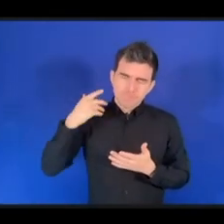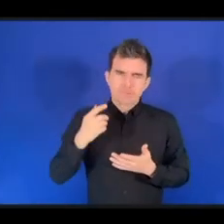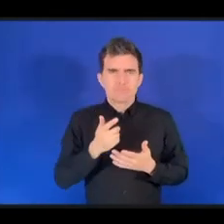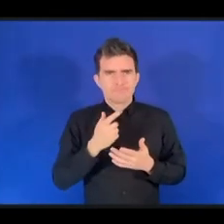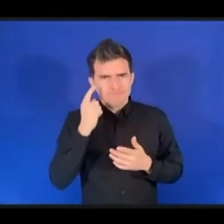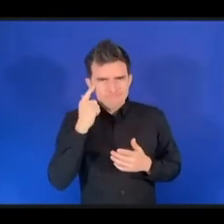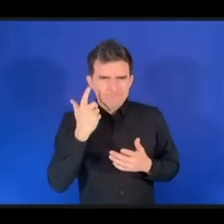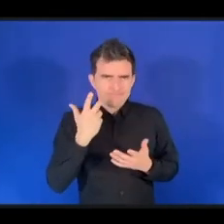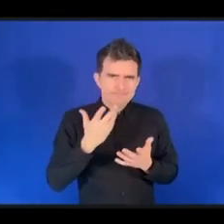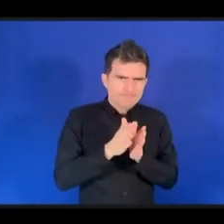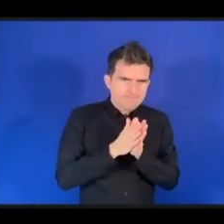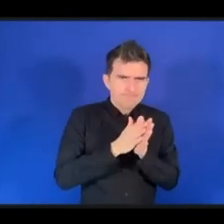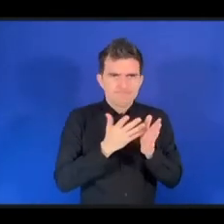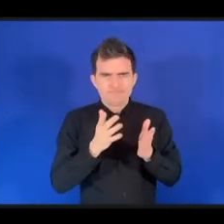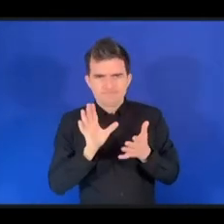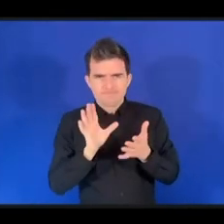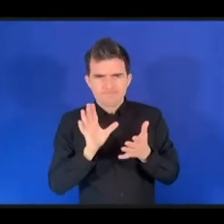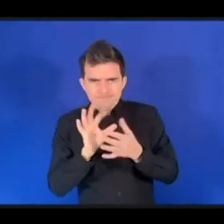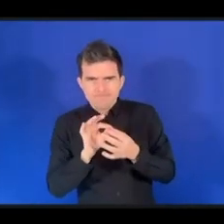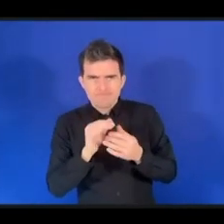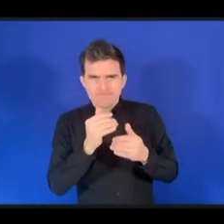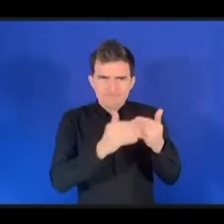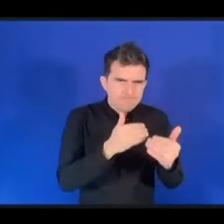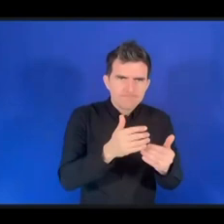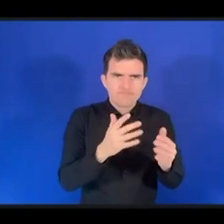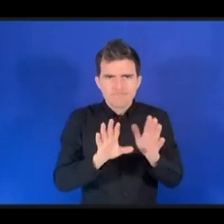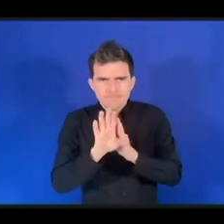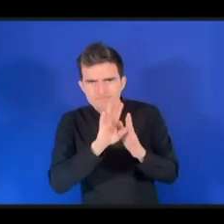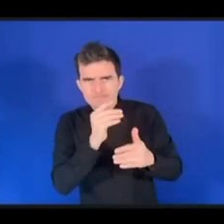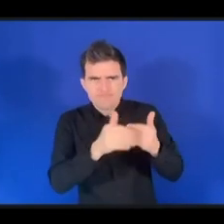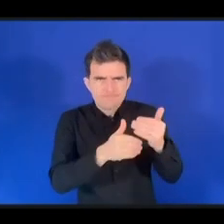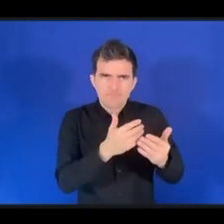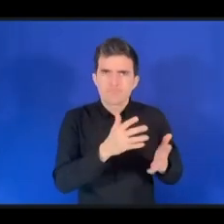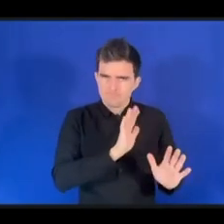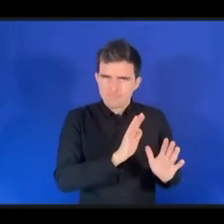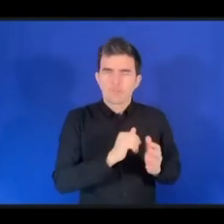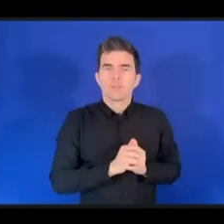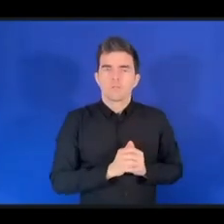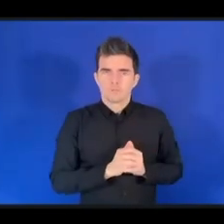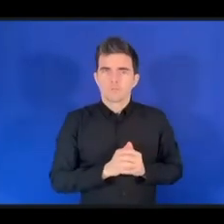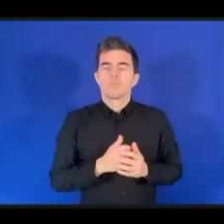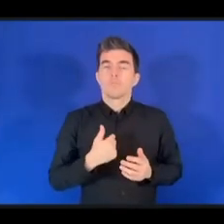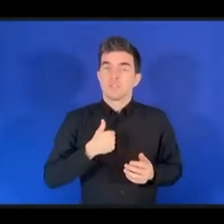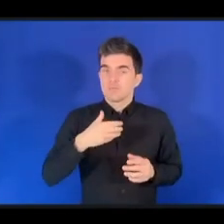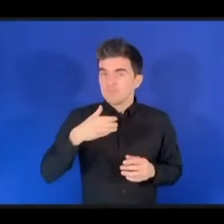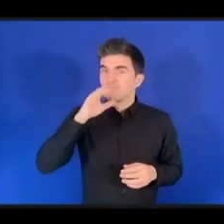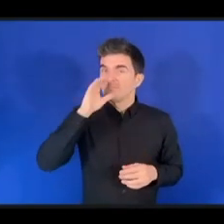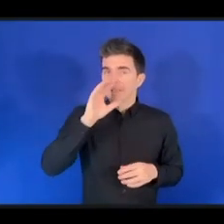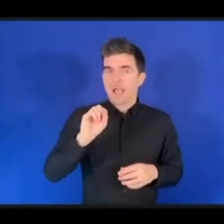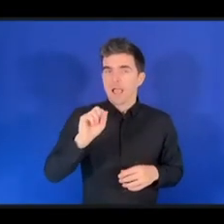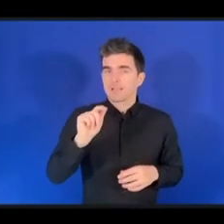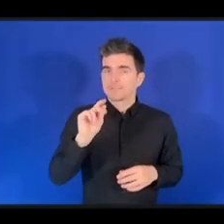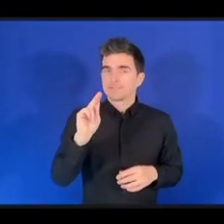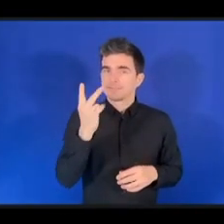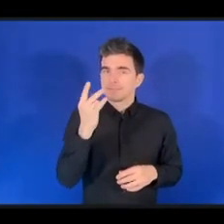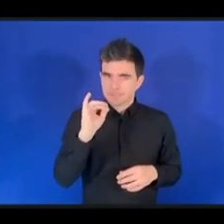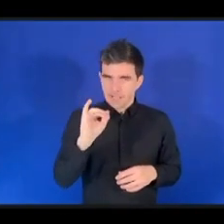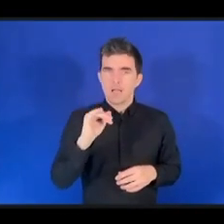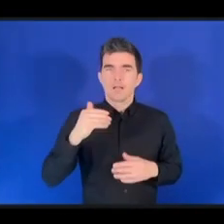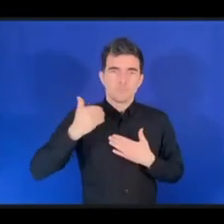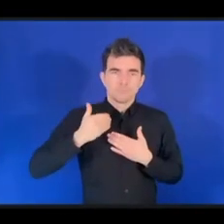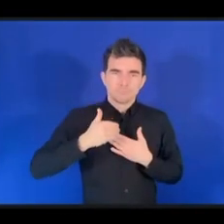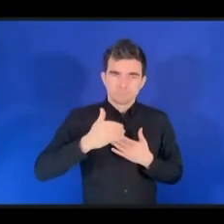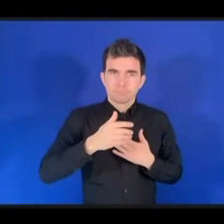Нинтендо, когда была основана, она производила саке. И мы видим, что и это тоже часть